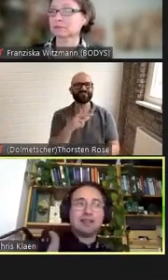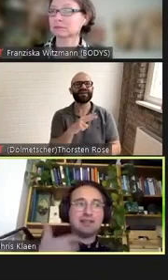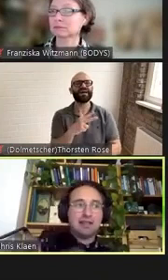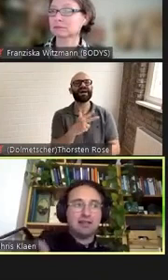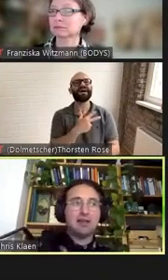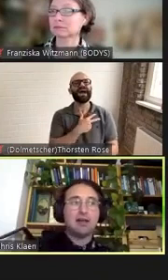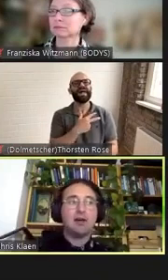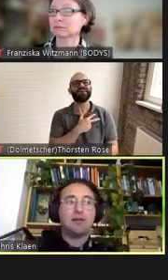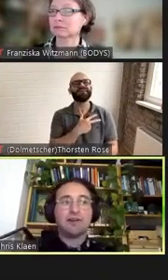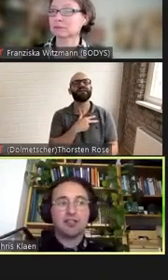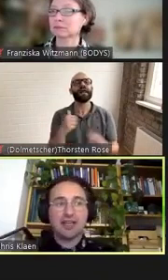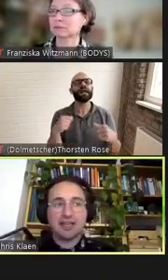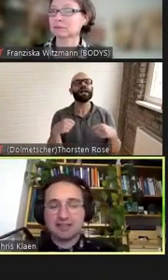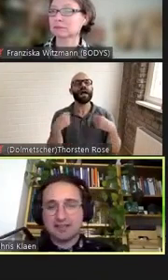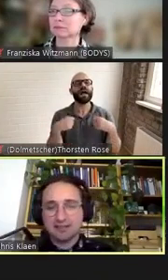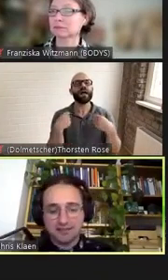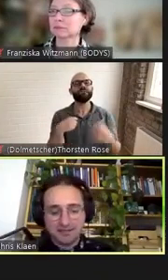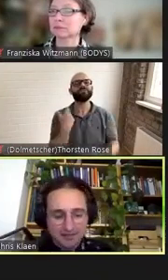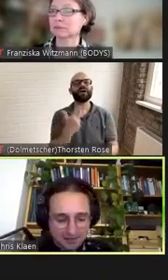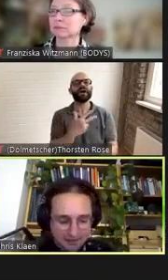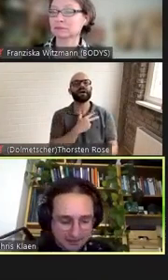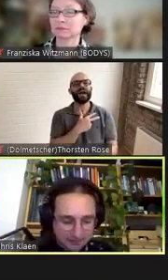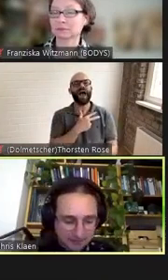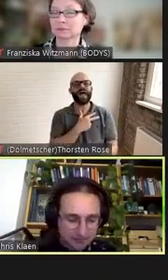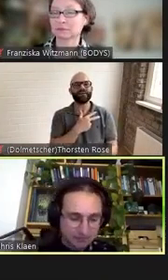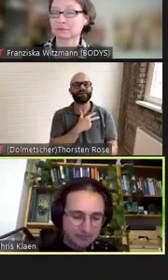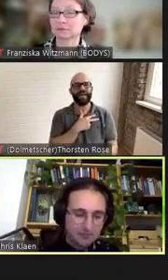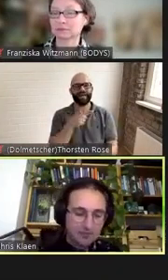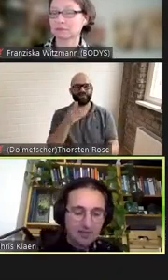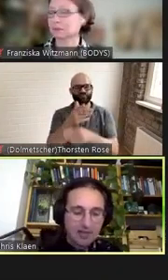Lebensrealität verschränkt sind.